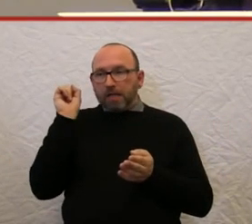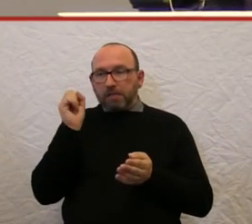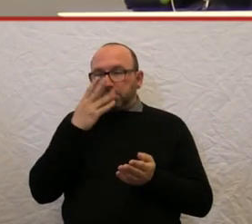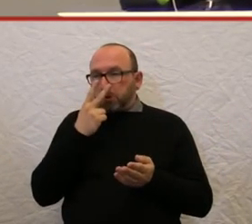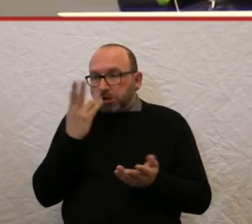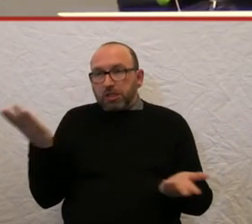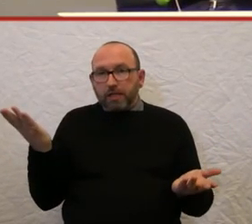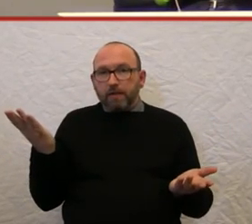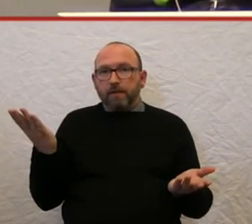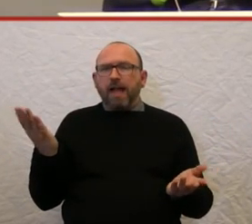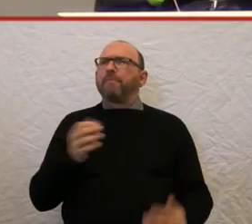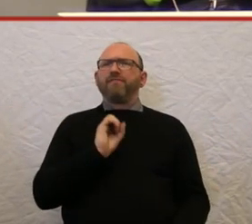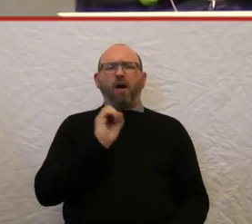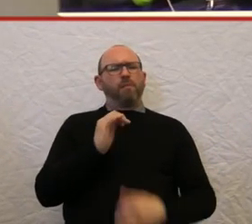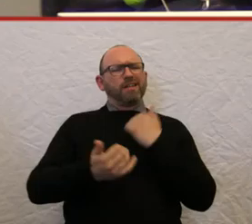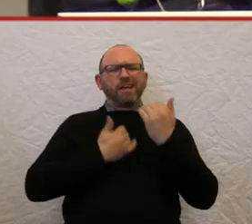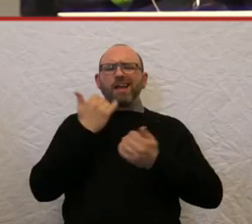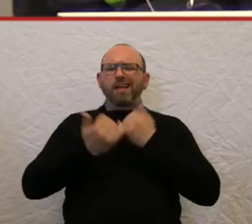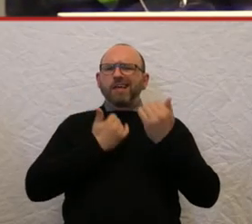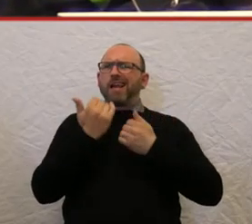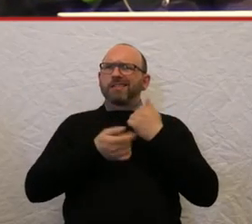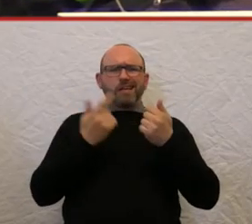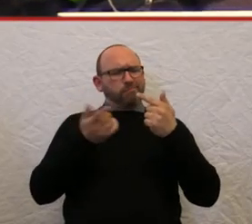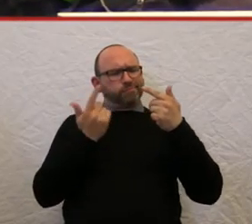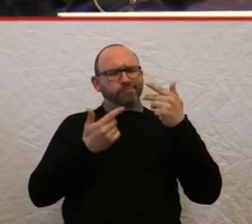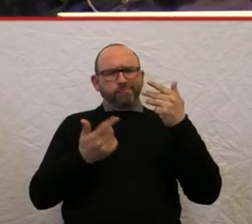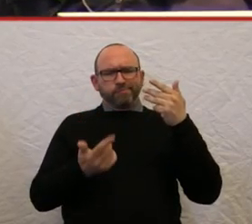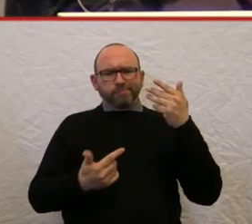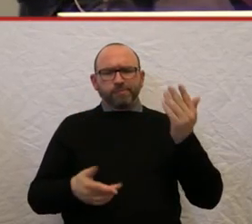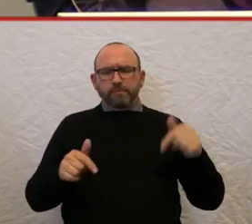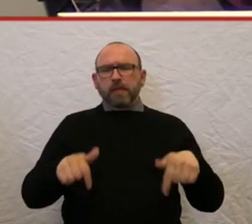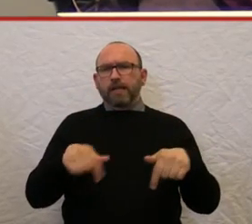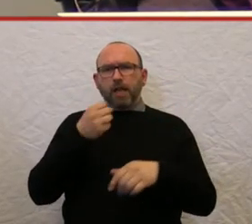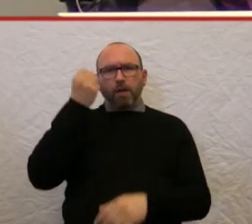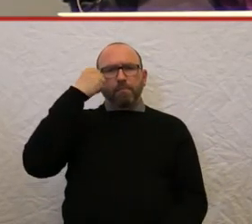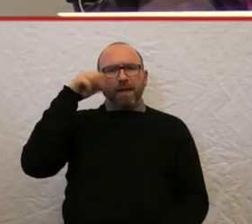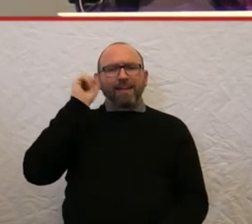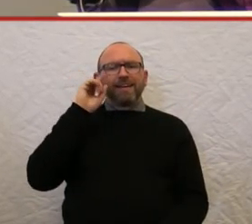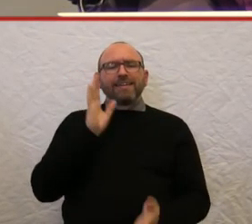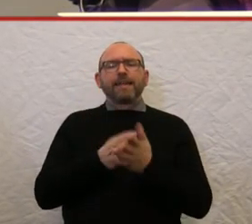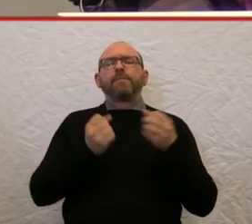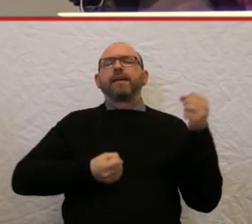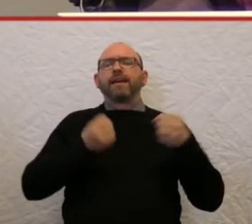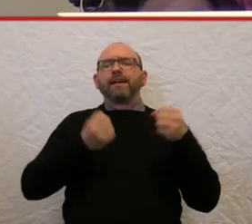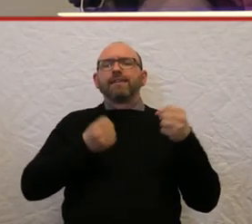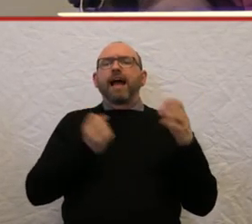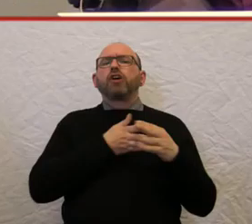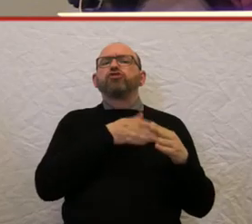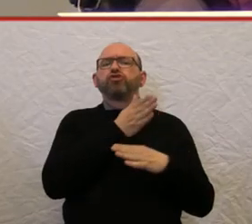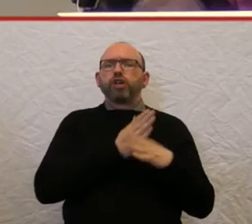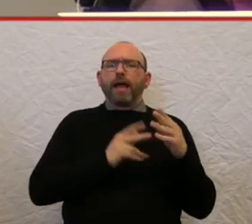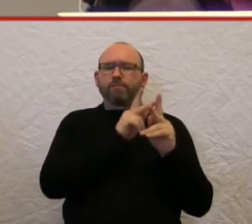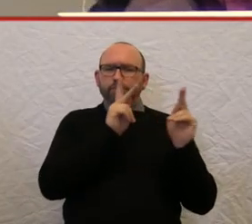Warum ich das Ganze jetzt so erzähle, weil wir reden ja auch gerade in Berlin von diesen ganzen Carsharing-Konzepten. Wir reden von